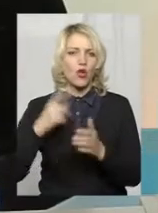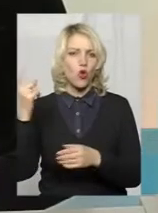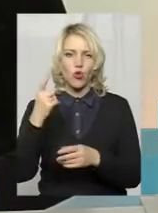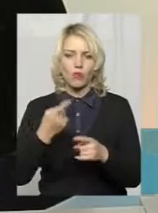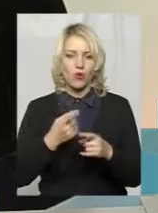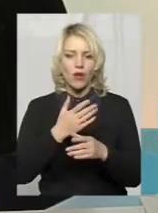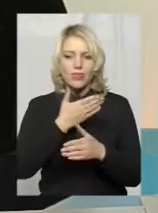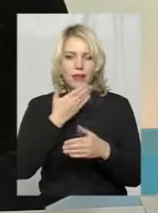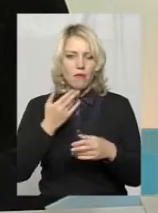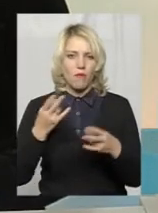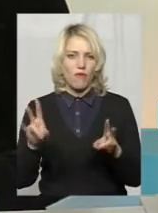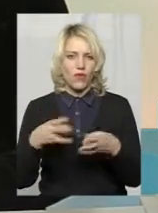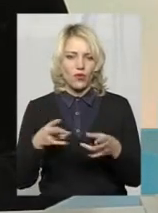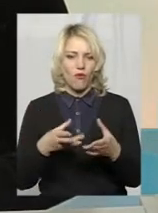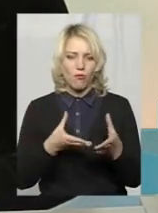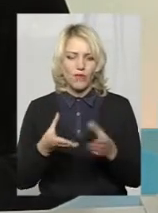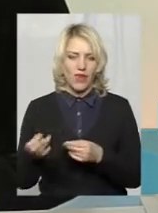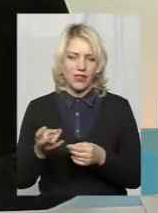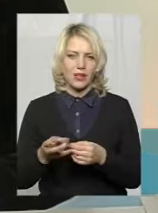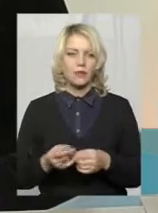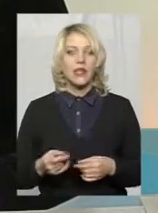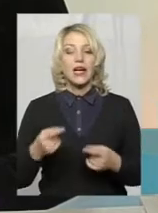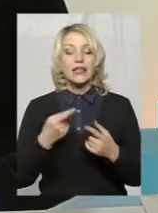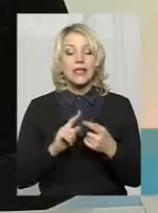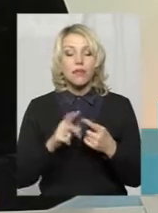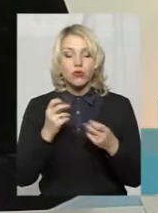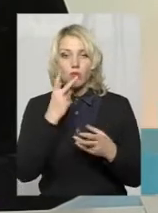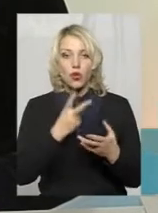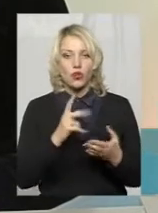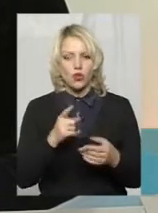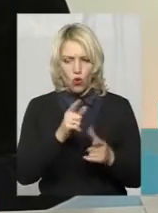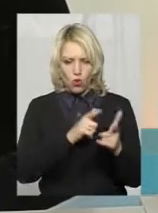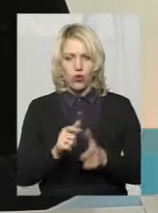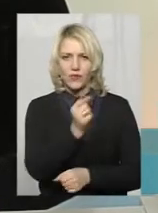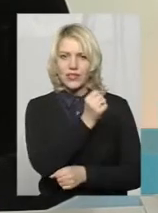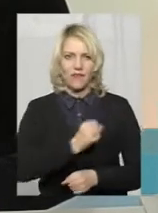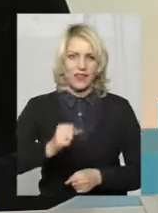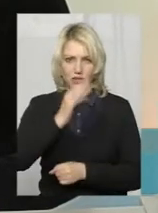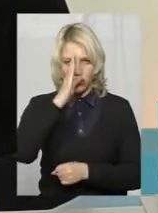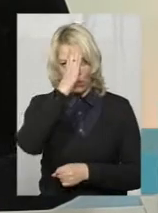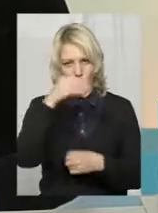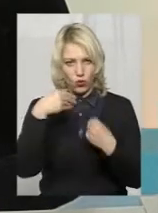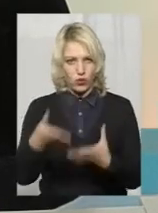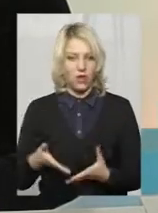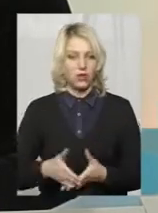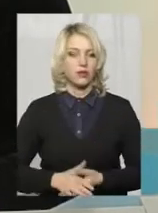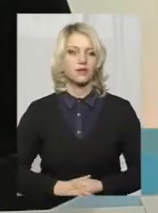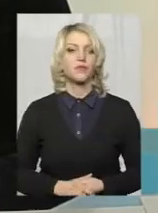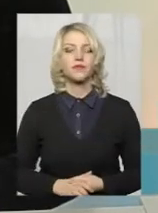показує про готовність країни дати віці чворгу і про те, що в нас є механізми, як захищатися і як ми захищатимемо цю країну.